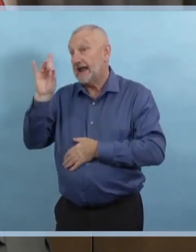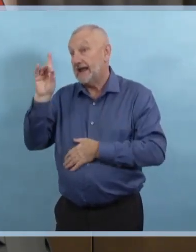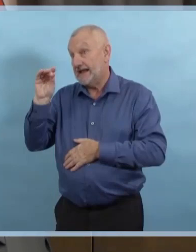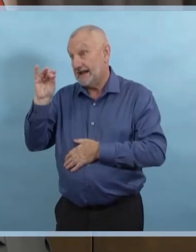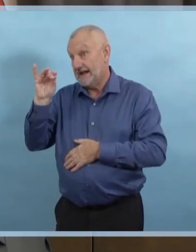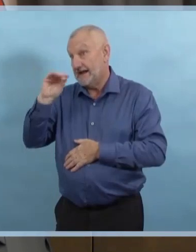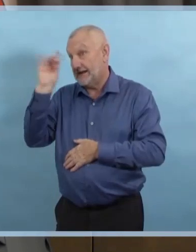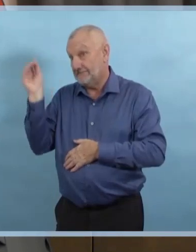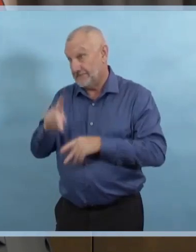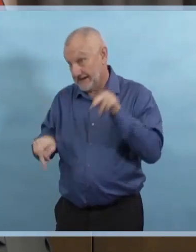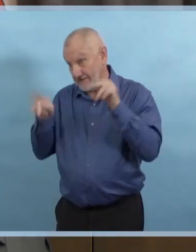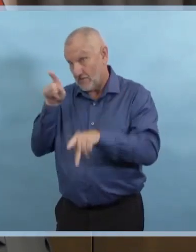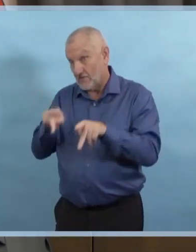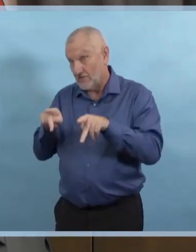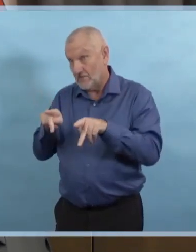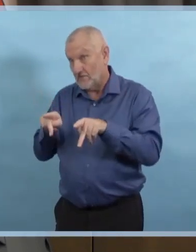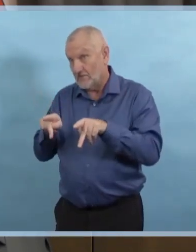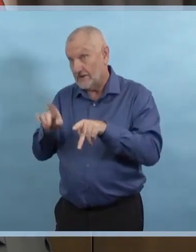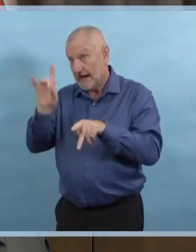lundi dernier.